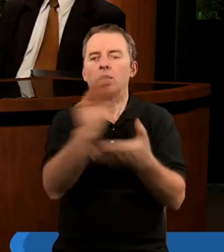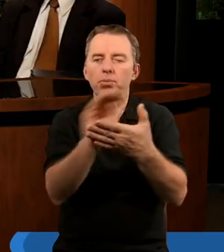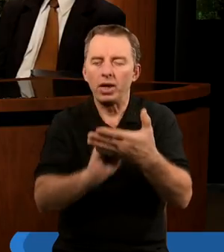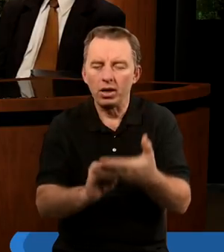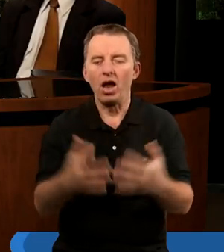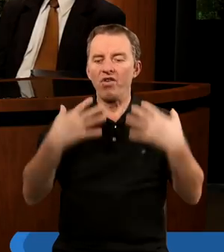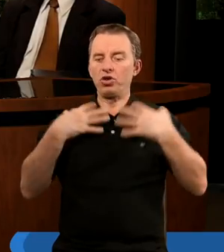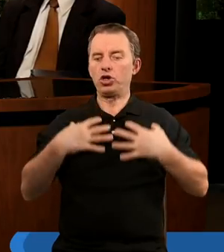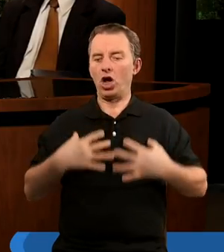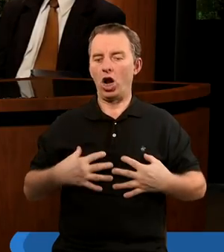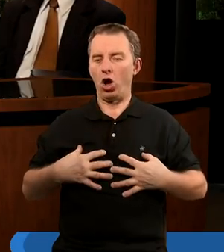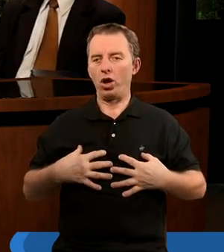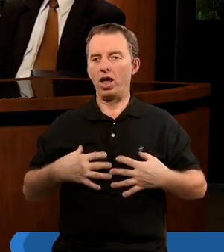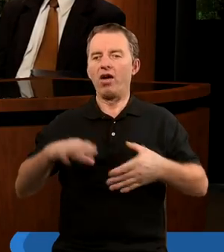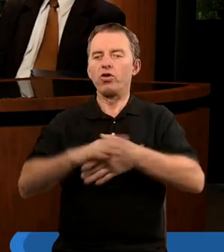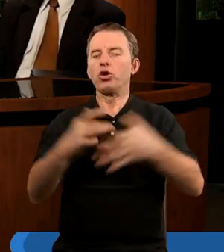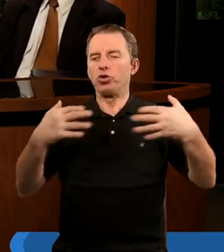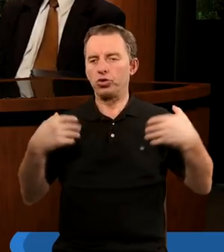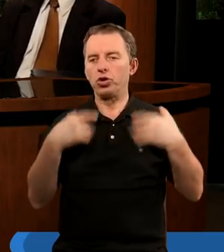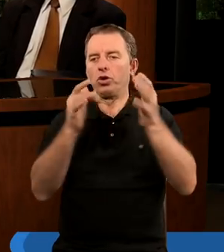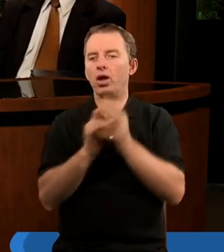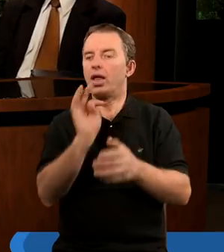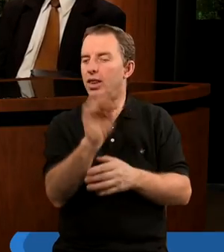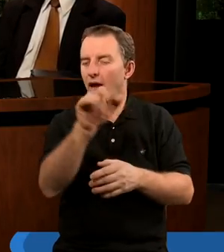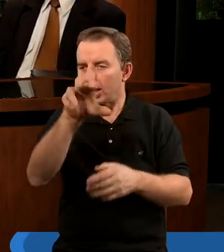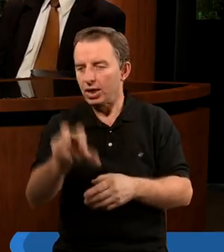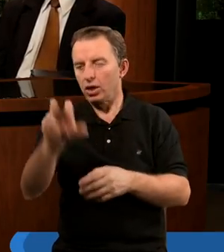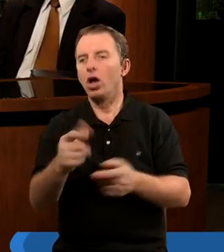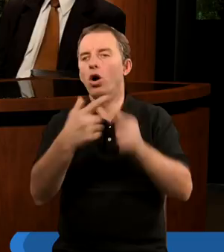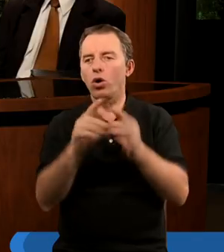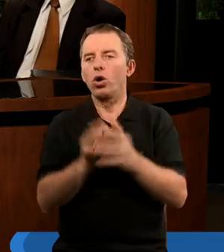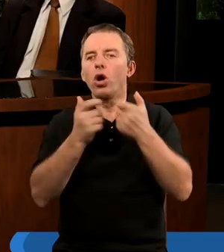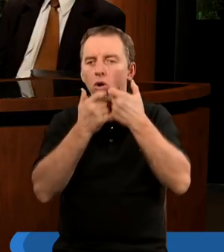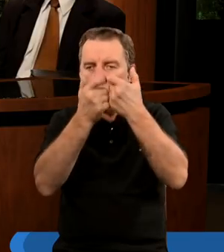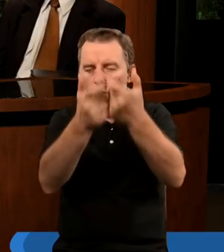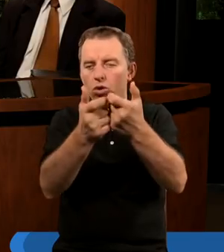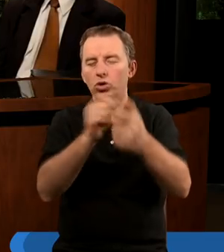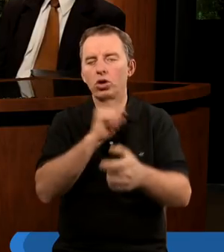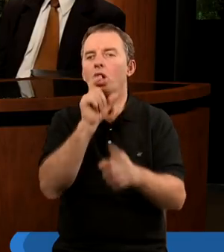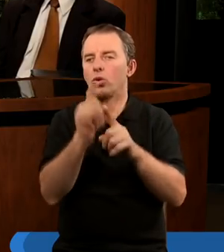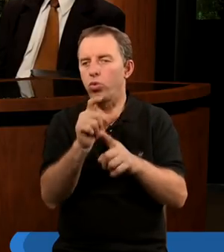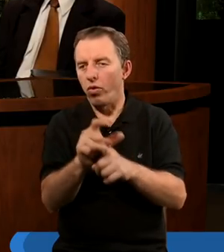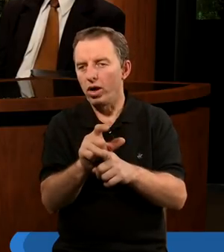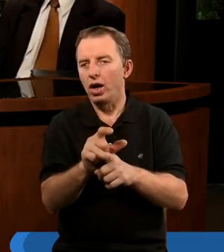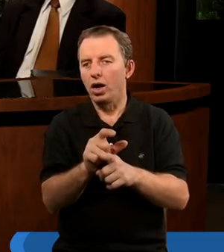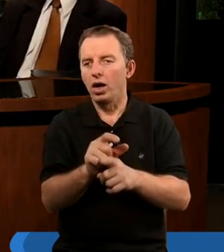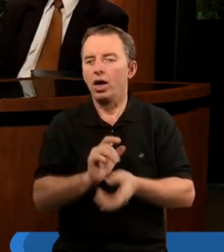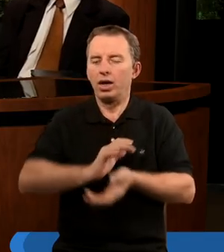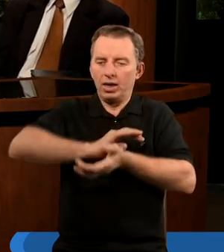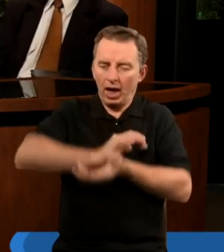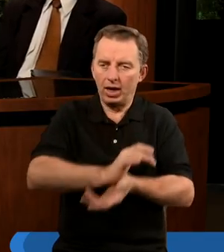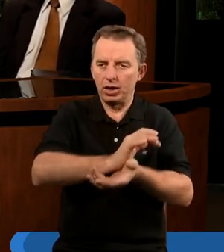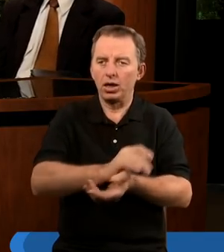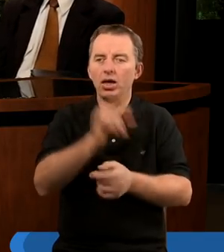spisanym i wcielonym w Jezusie Chrystusie, to w takich Kościołach głosi się Słowo Boże, nacisk jest na